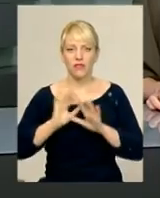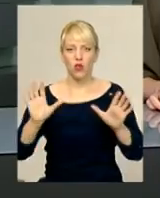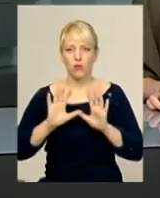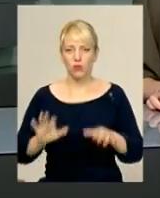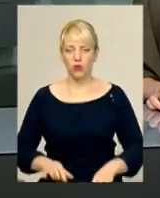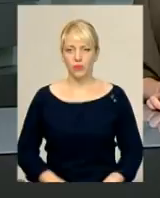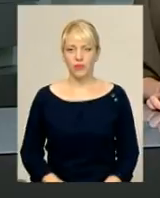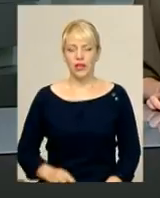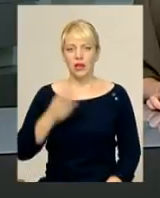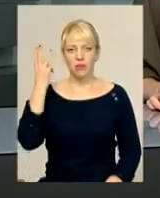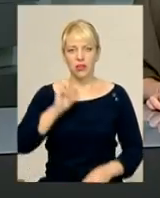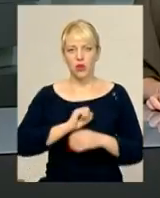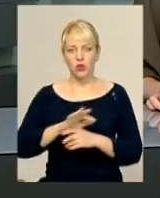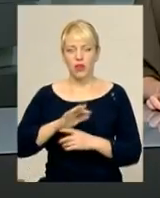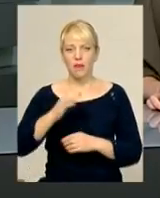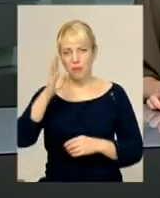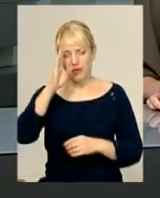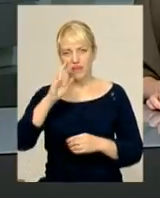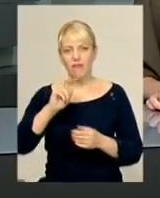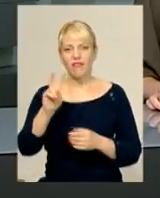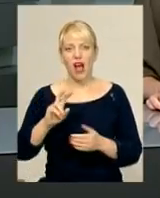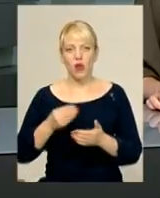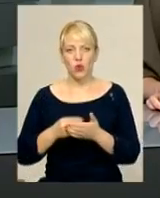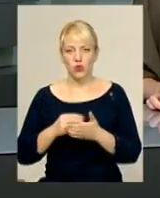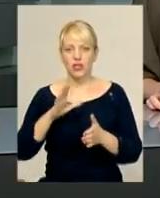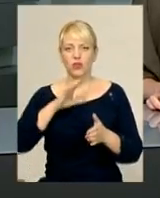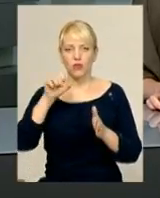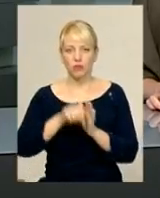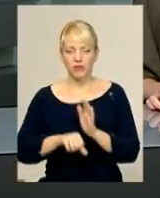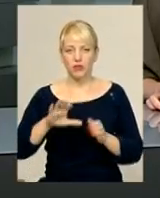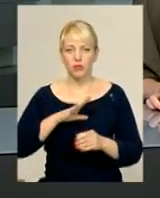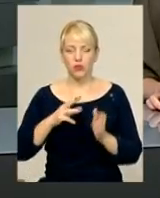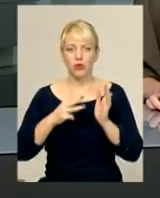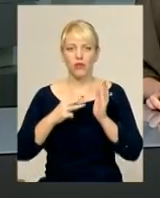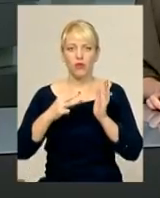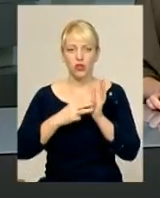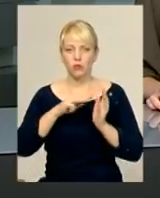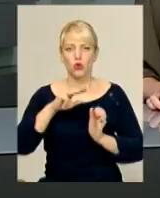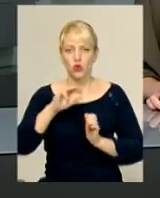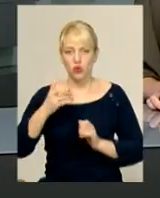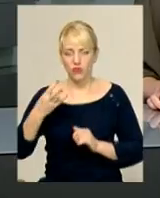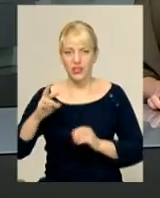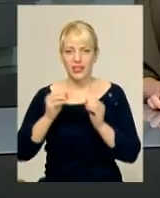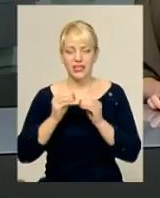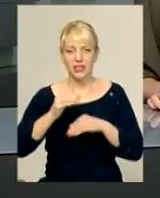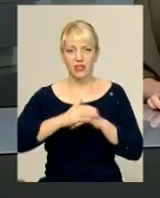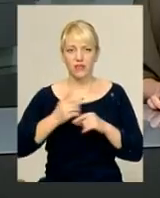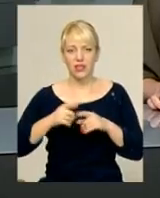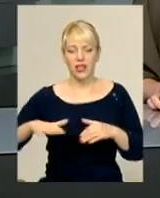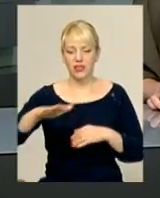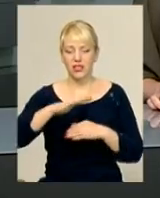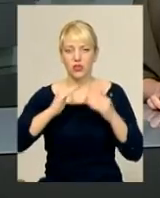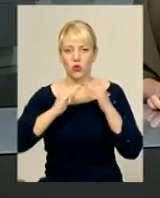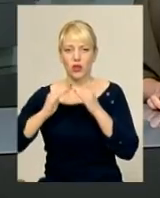У Хмельницькому розстріляли валютника. Вбивство сталося 10 жовтня близько 8-ї години вечора. На території гаражного масиву